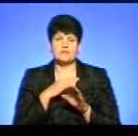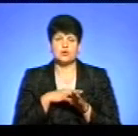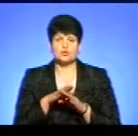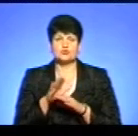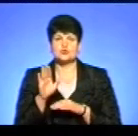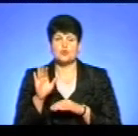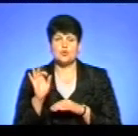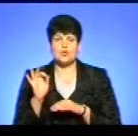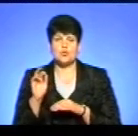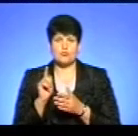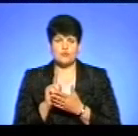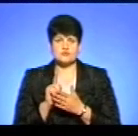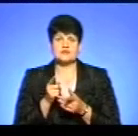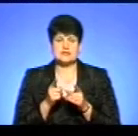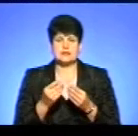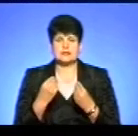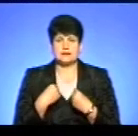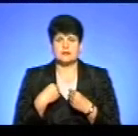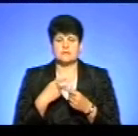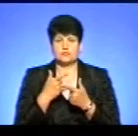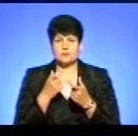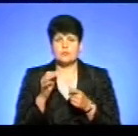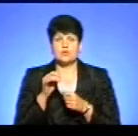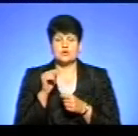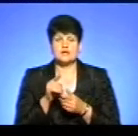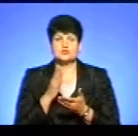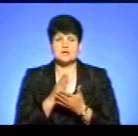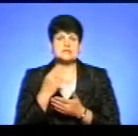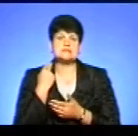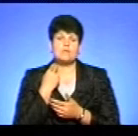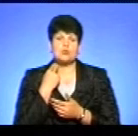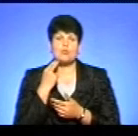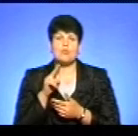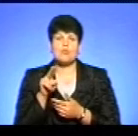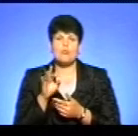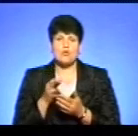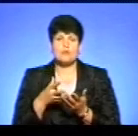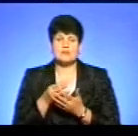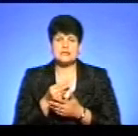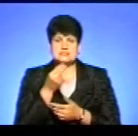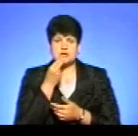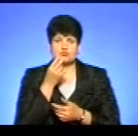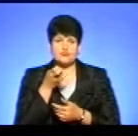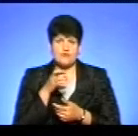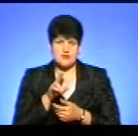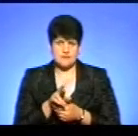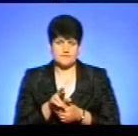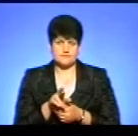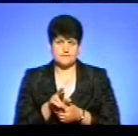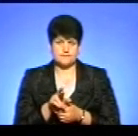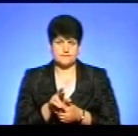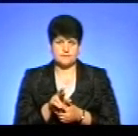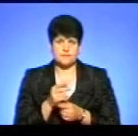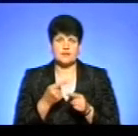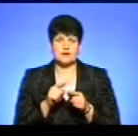обов'язки, вона дійсно нам надала інформацію про те, що є заборгованість по оплаті за харчування у